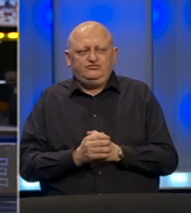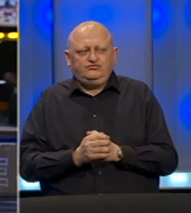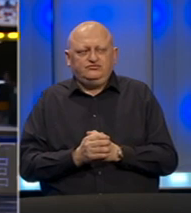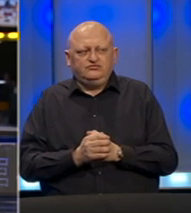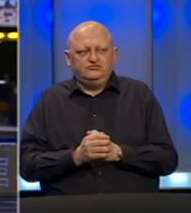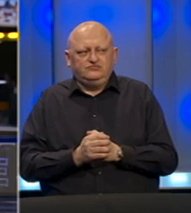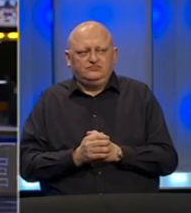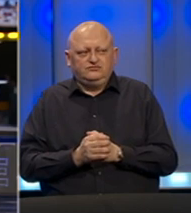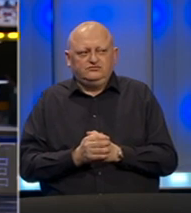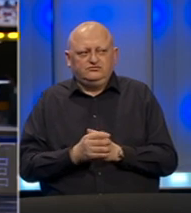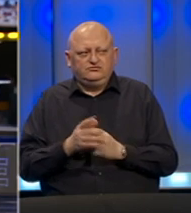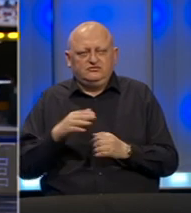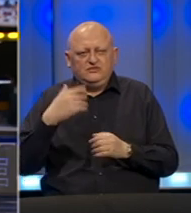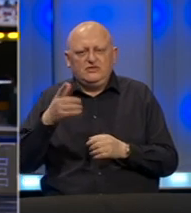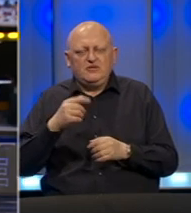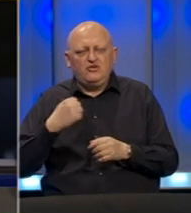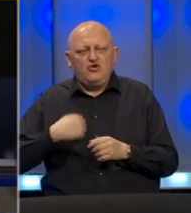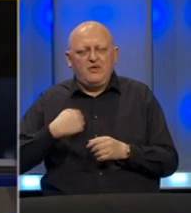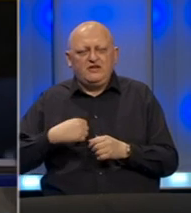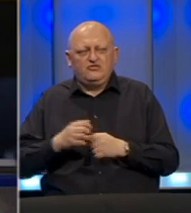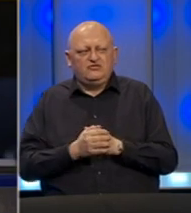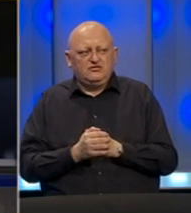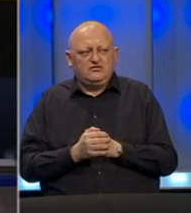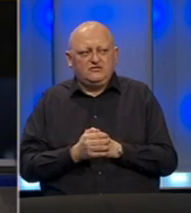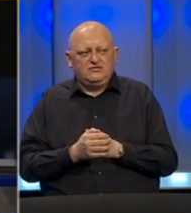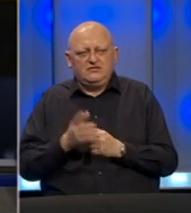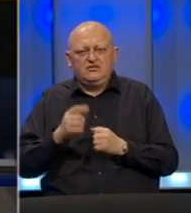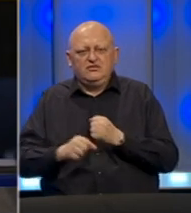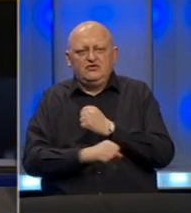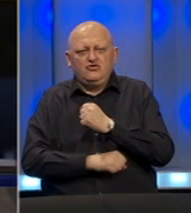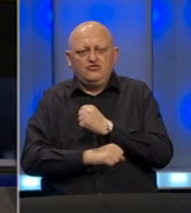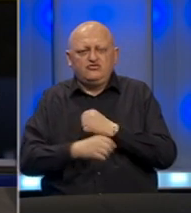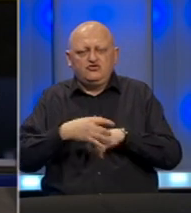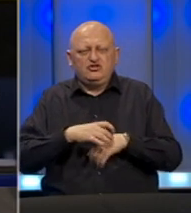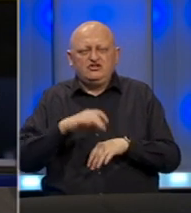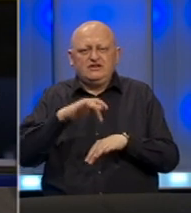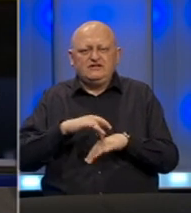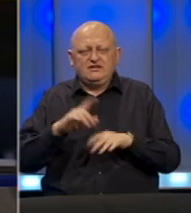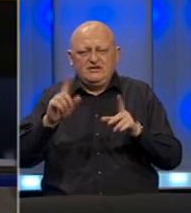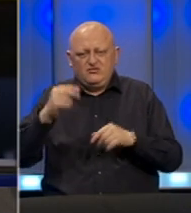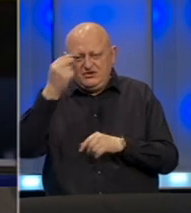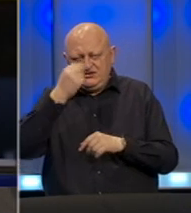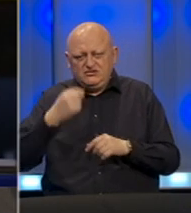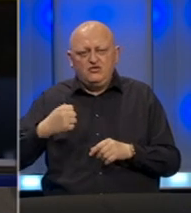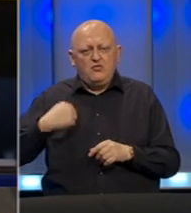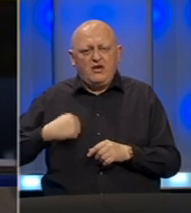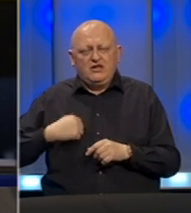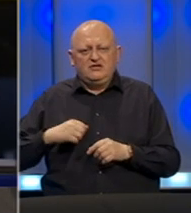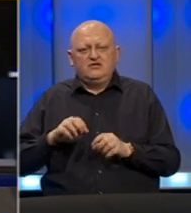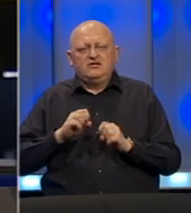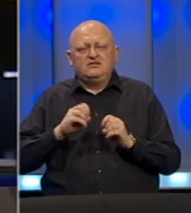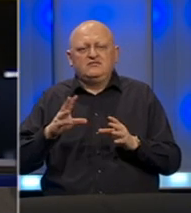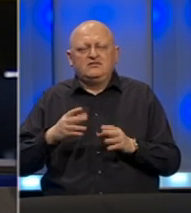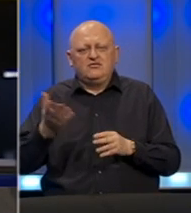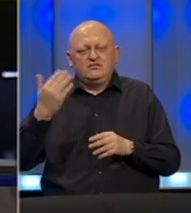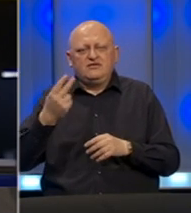U nastavku dnevnika idemo do Banja Luke. Iz Univerzitetskog kliničkog centra Republike Srpske u Banja Luci izvijestili su